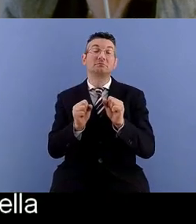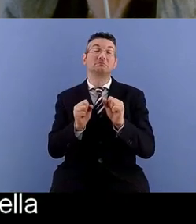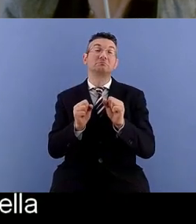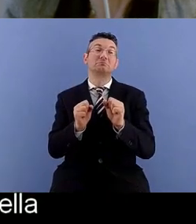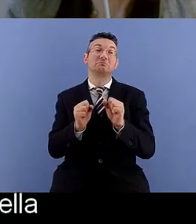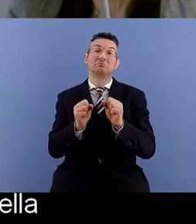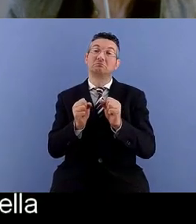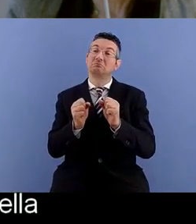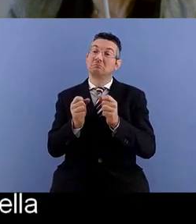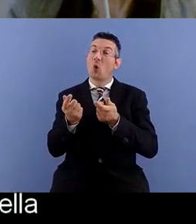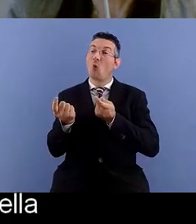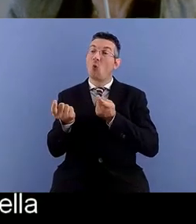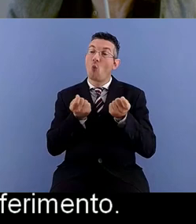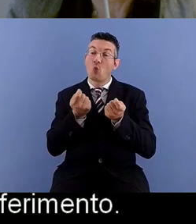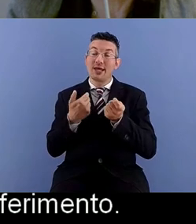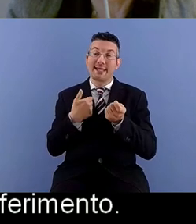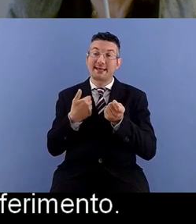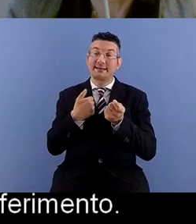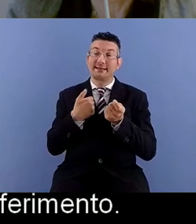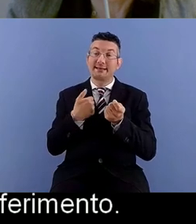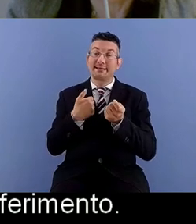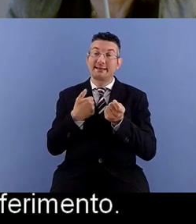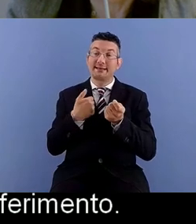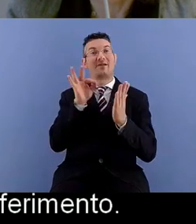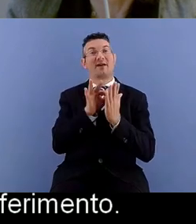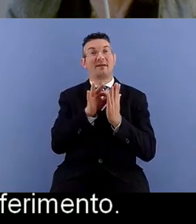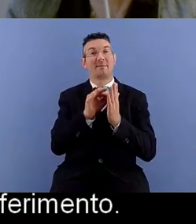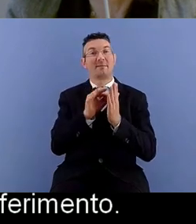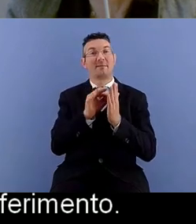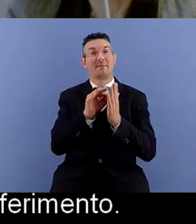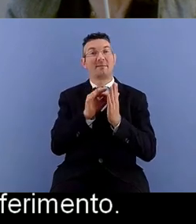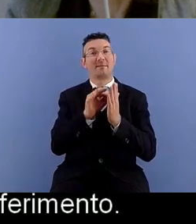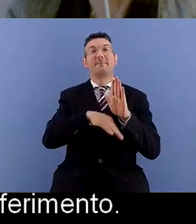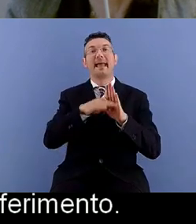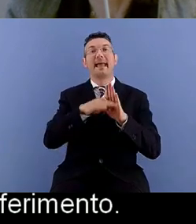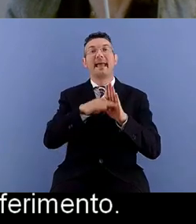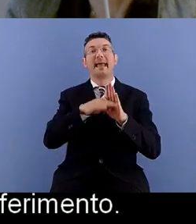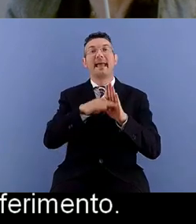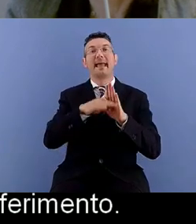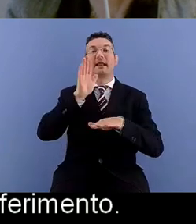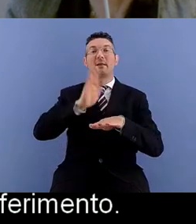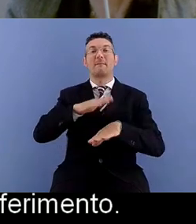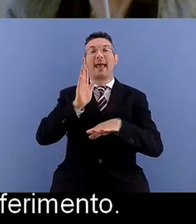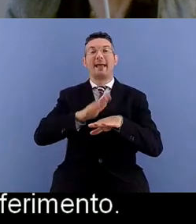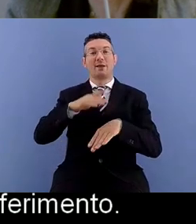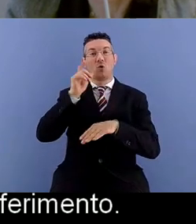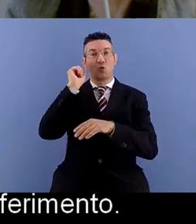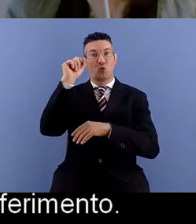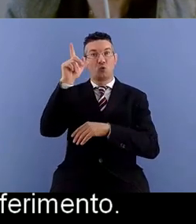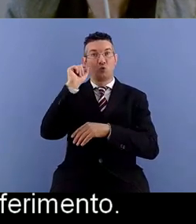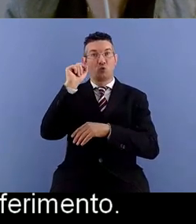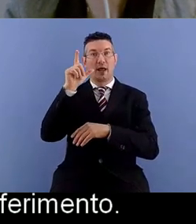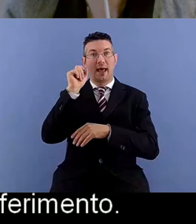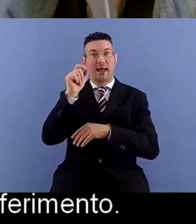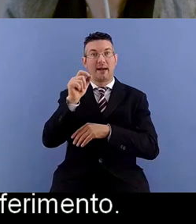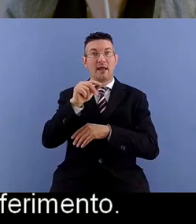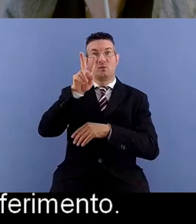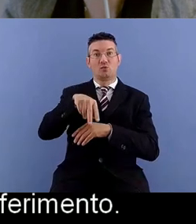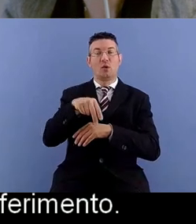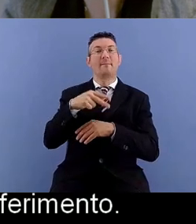riferimento il piano del ministero dei beni culturali nel 2008